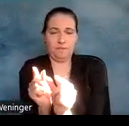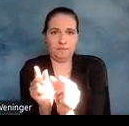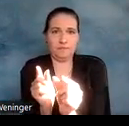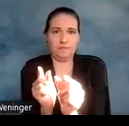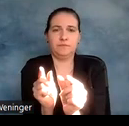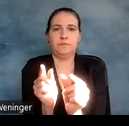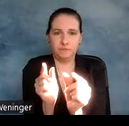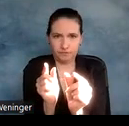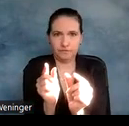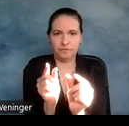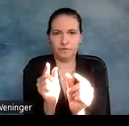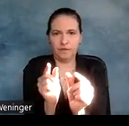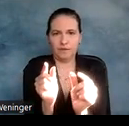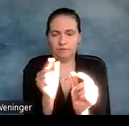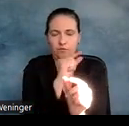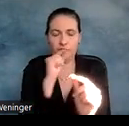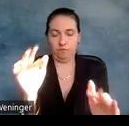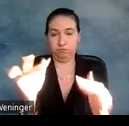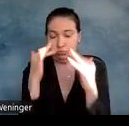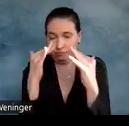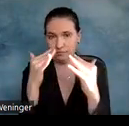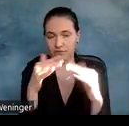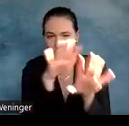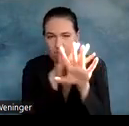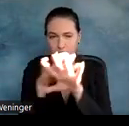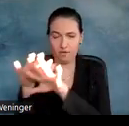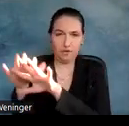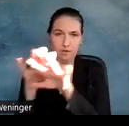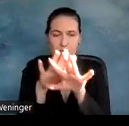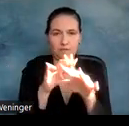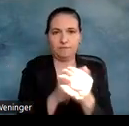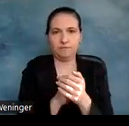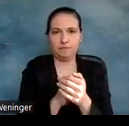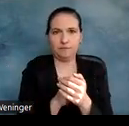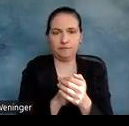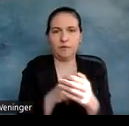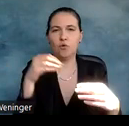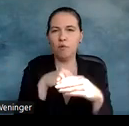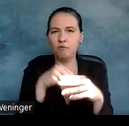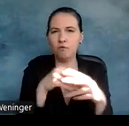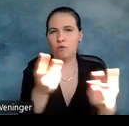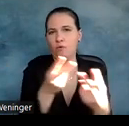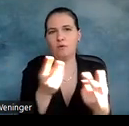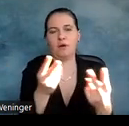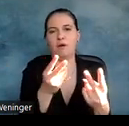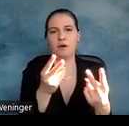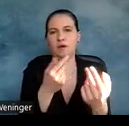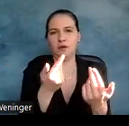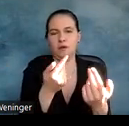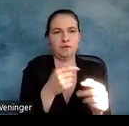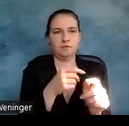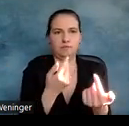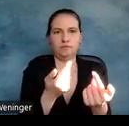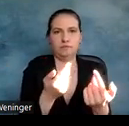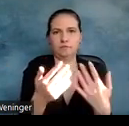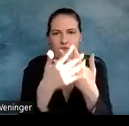und dadurch Überfüllungs und Verdeckungsprobleme entstehen. Überfüllung entsteht, wenn zu viele Buchstaben zu nah beieinander stehen.